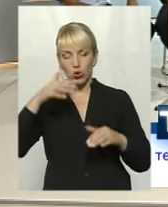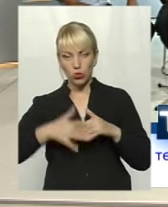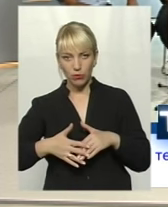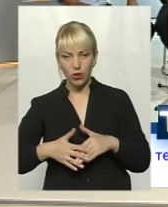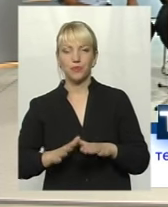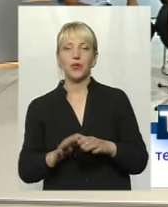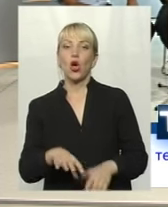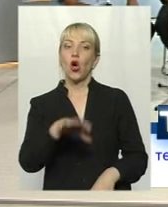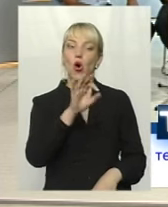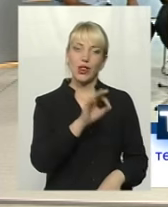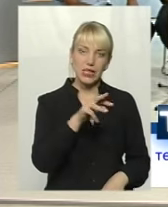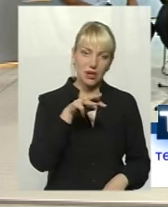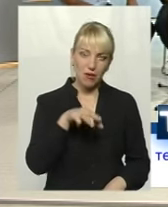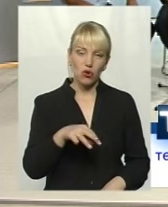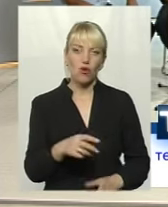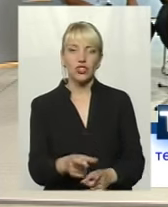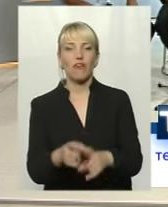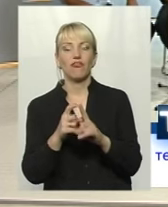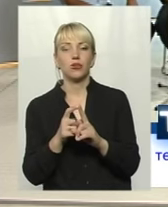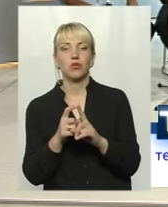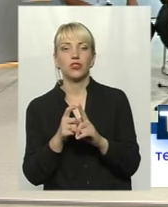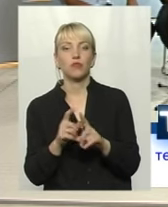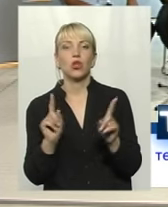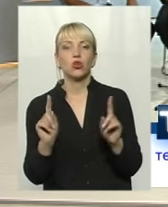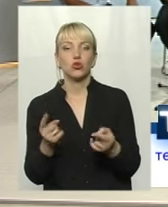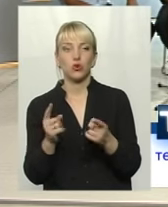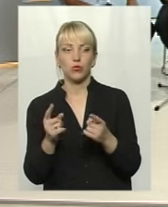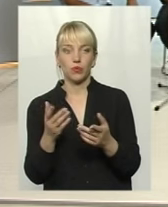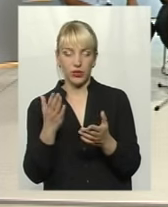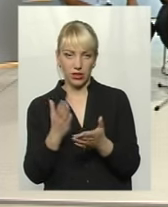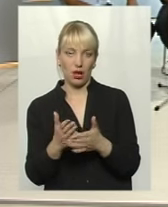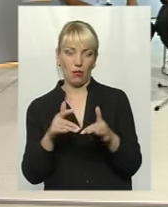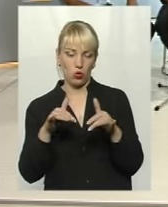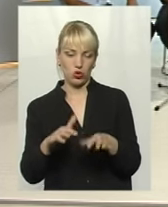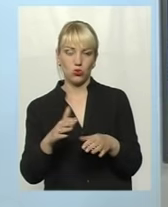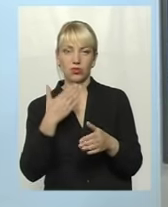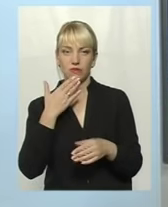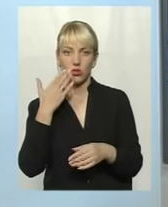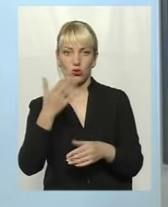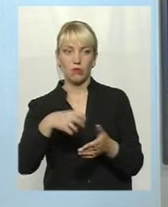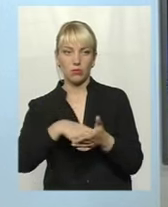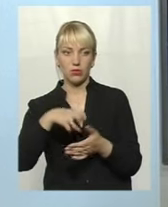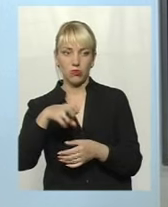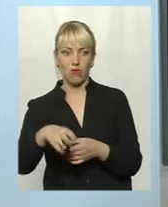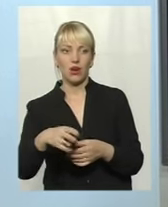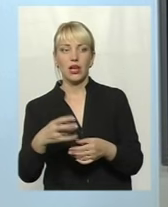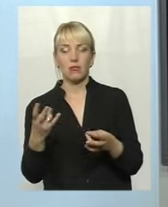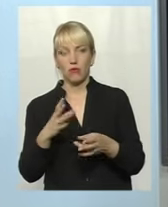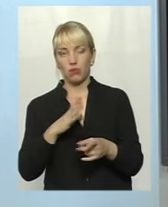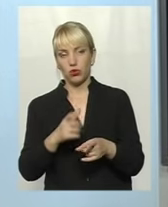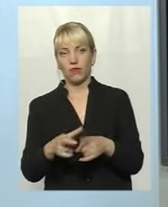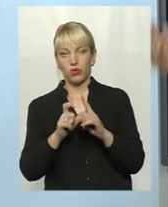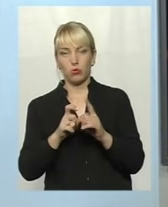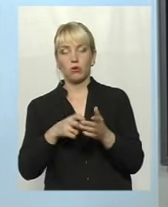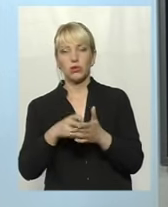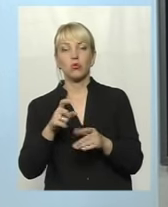Михайловичу, є процедура, звернулися письмово, письмово відповідь. Така має бути, має